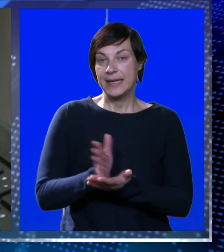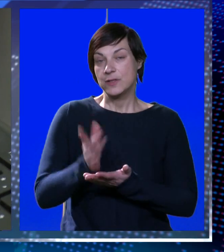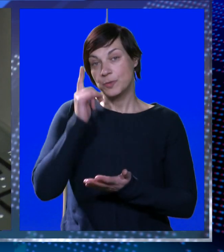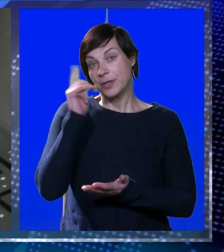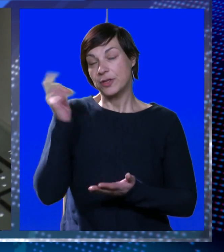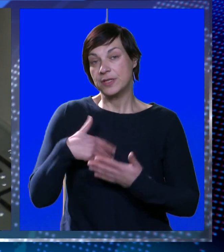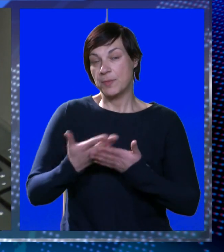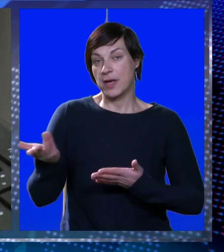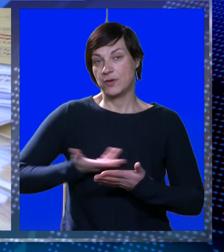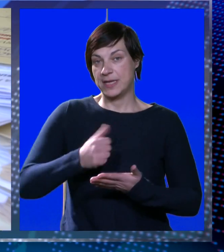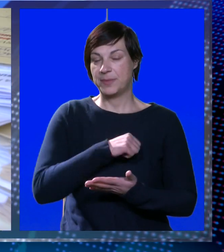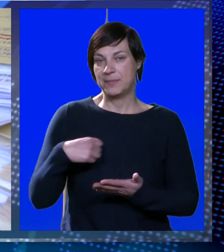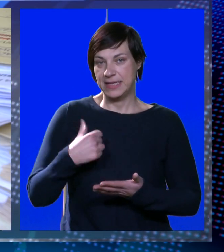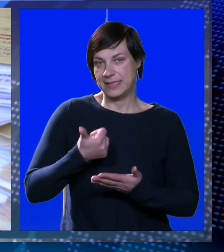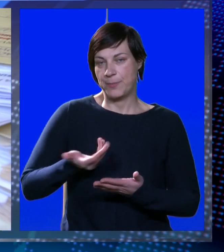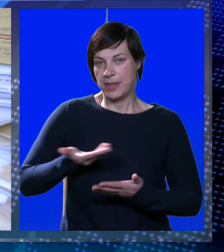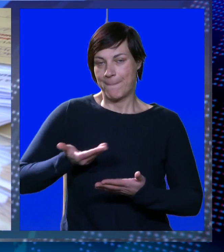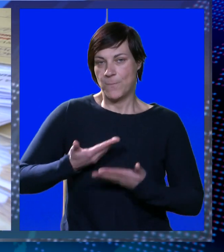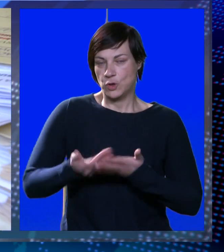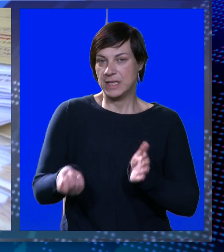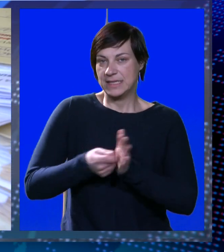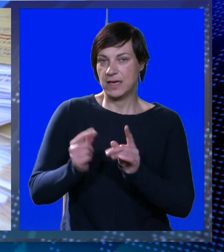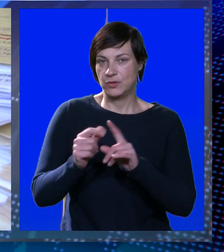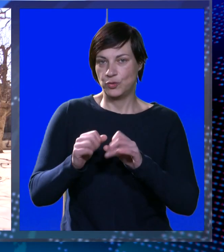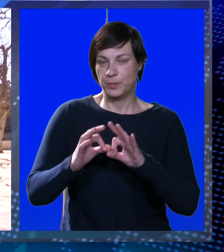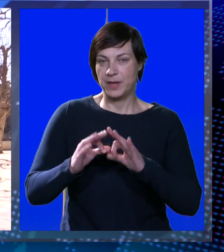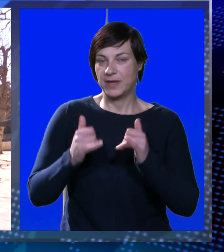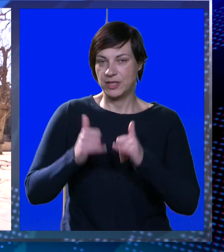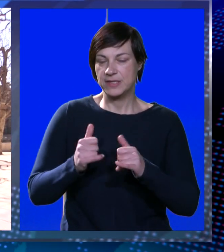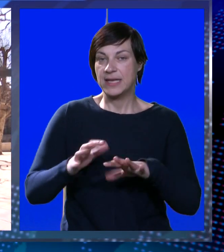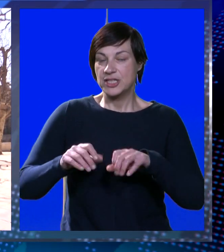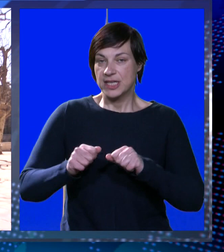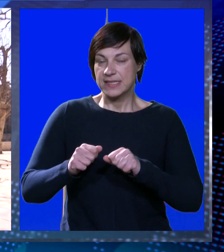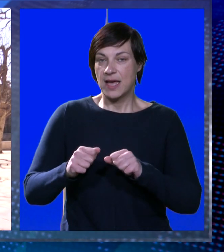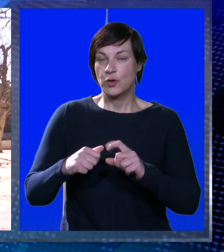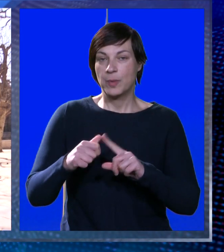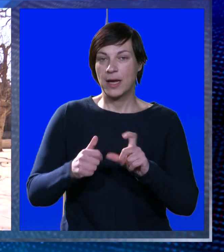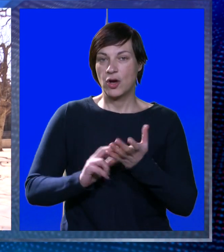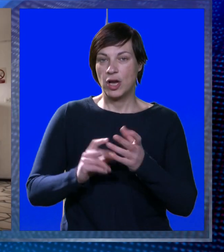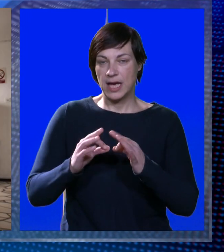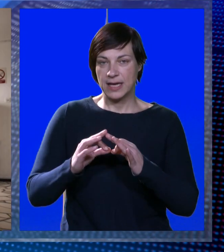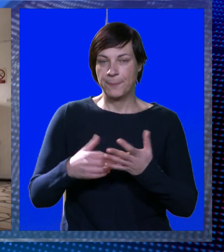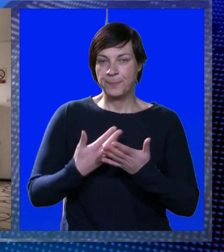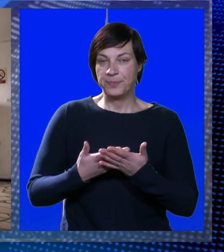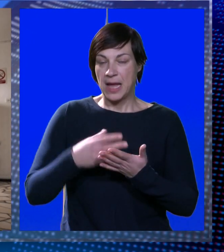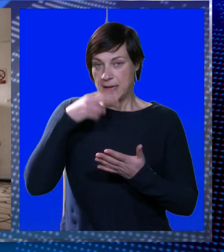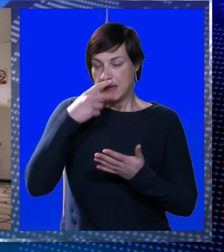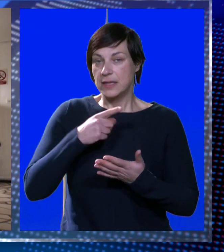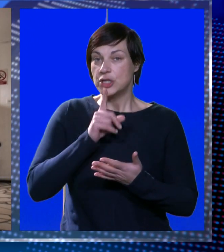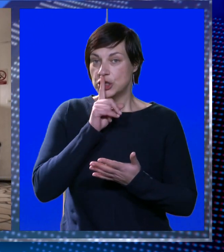Neslužbeno doznajemo kako je zaprimljena samo jedna ponuda za zakup Dubravke i to do sadašnjeg zakupca tvrtke Nautika.